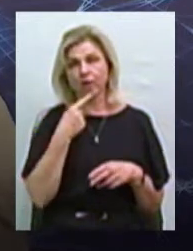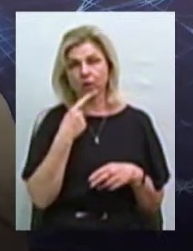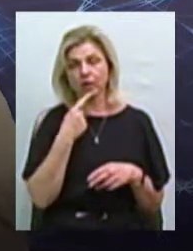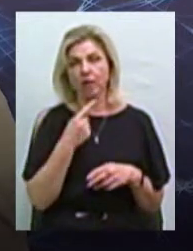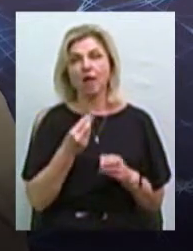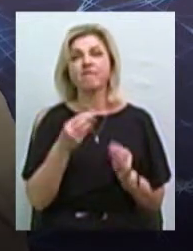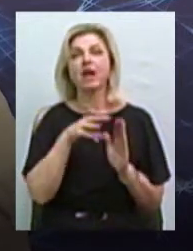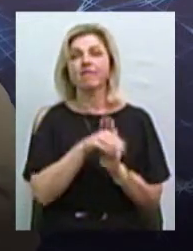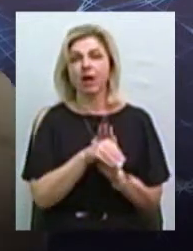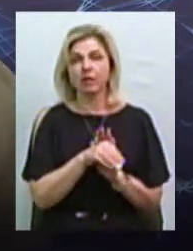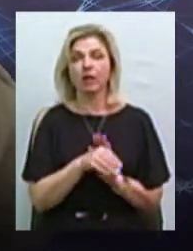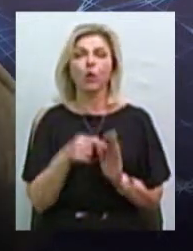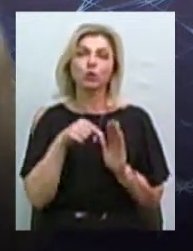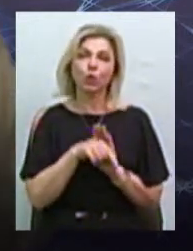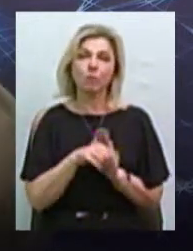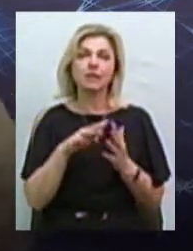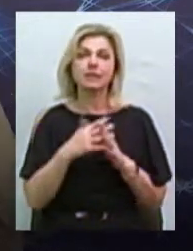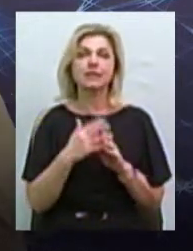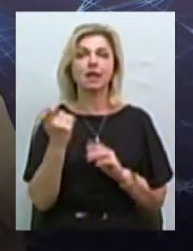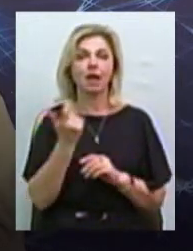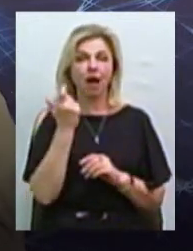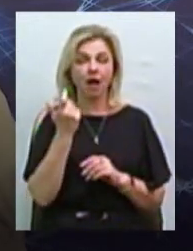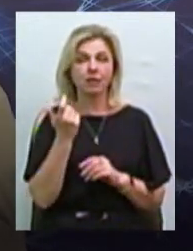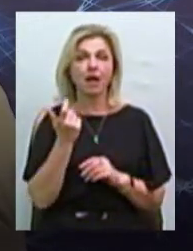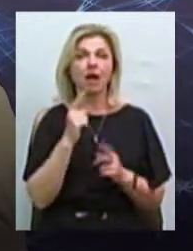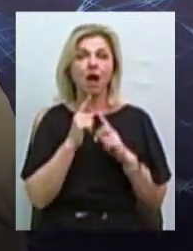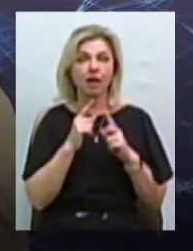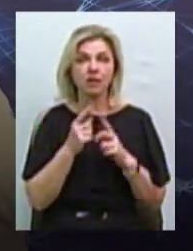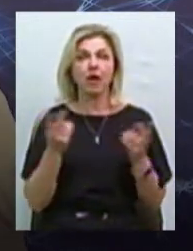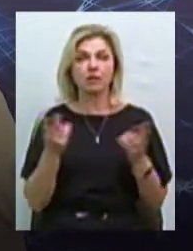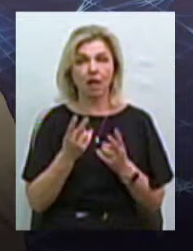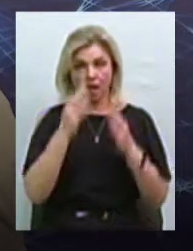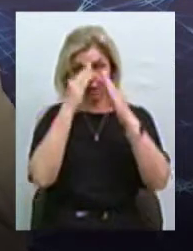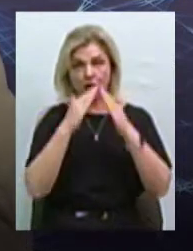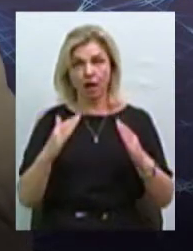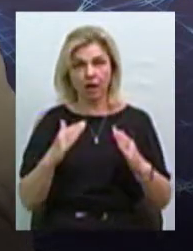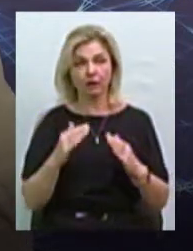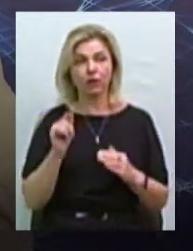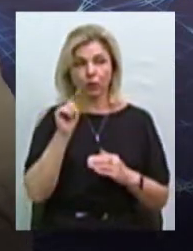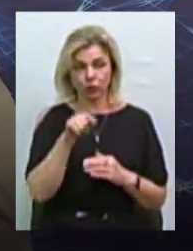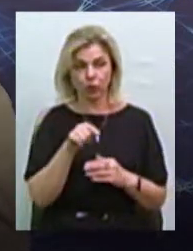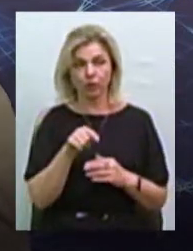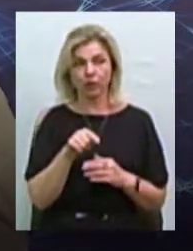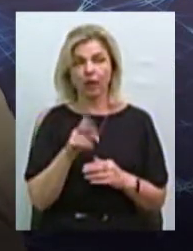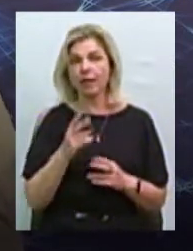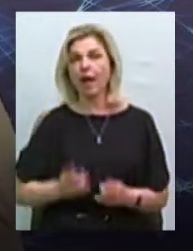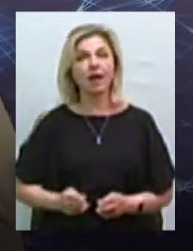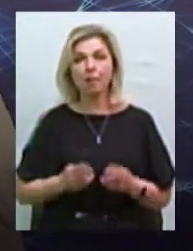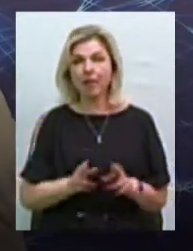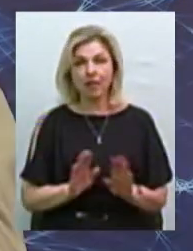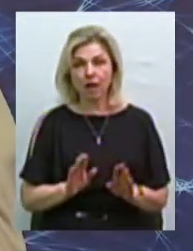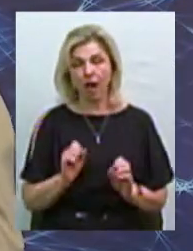влюваний. Тобто, сільській раді потрібен дах. О той самий, не кримінальний дах, а